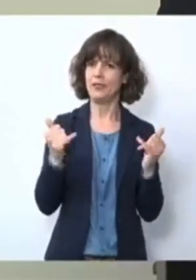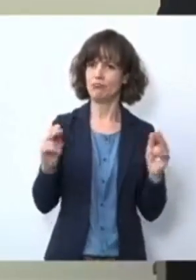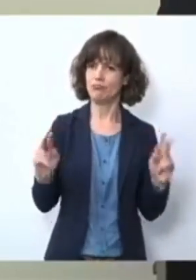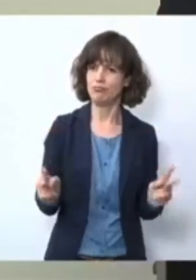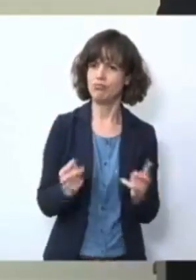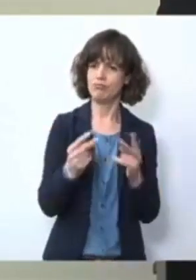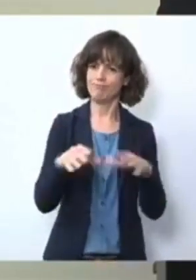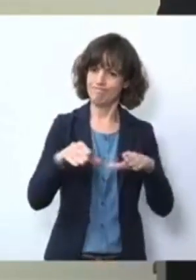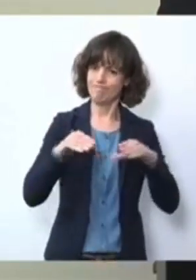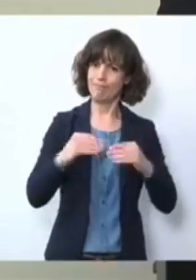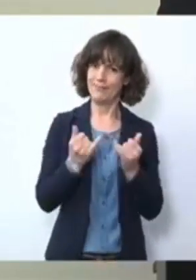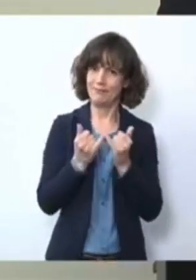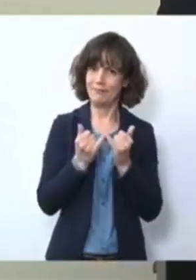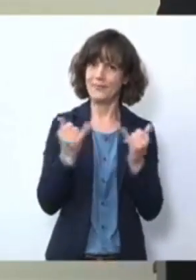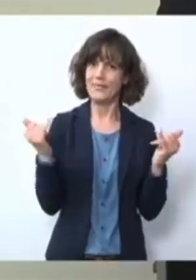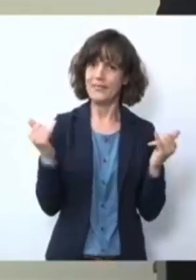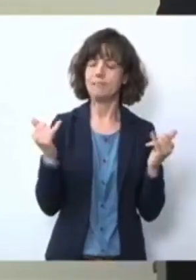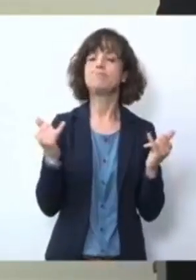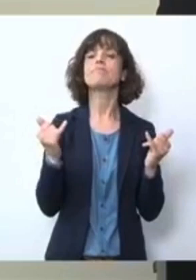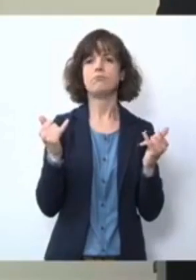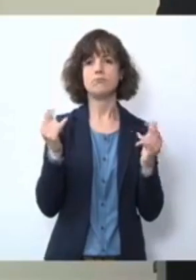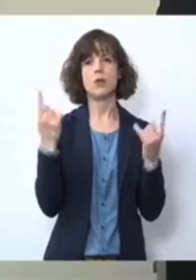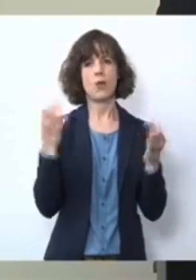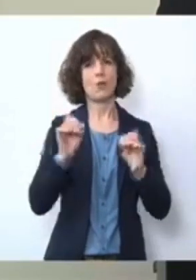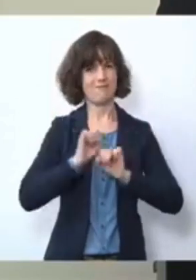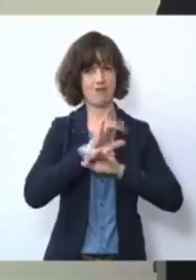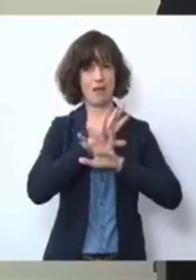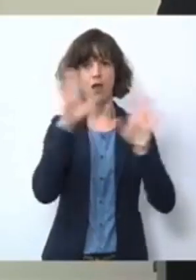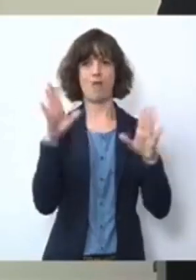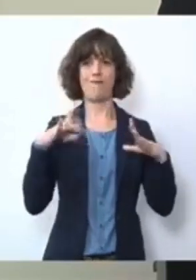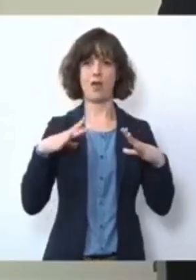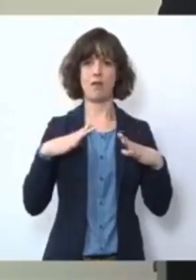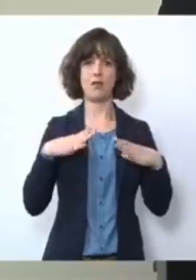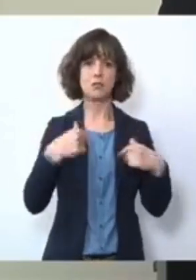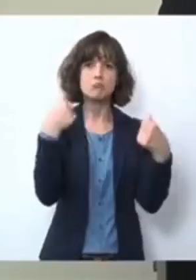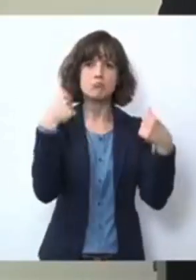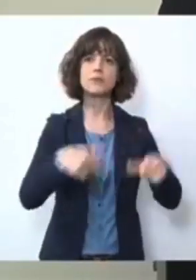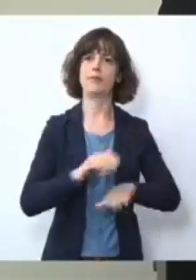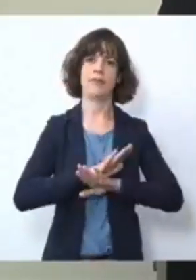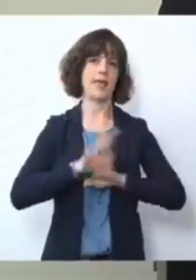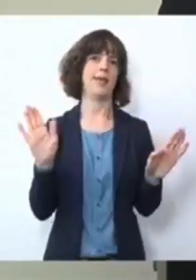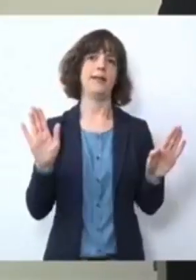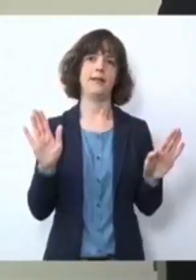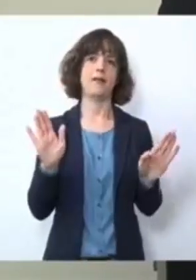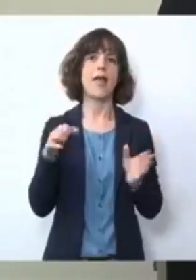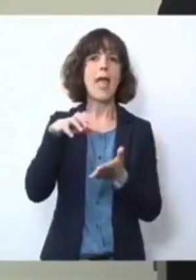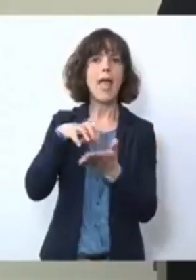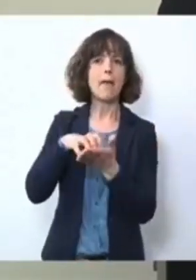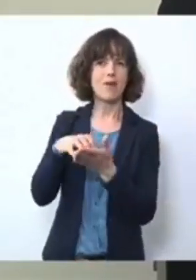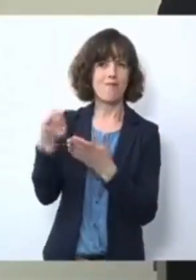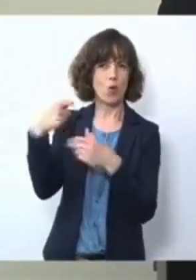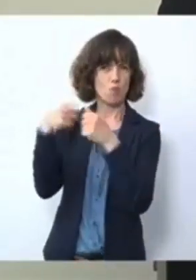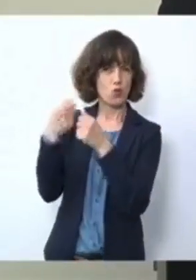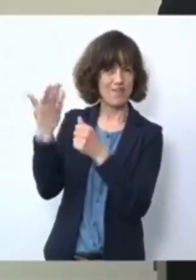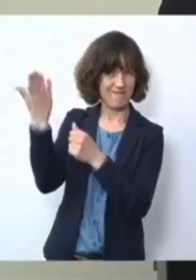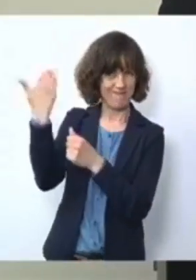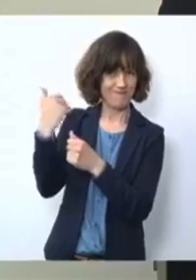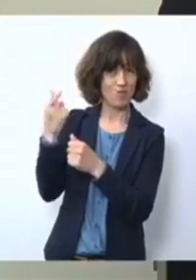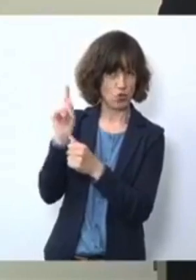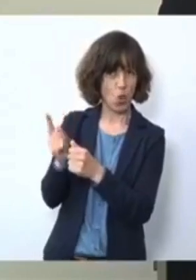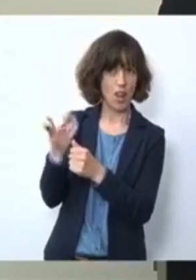werden, dass man absolut und klar an der Freiwilligkeit der App festhält, sie datenschutzkonform